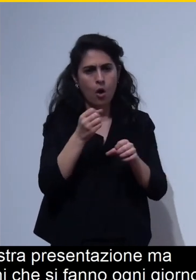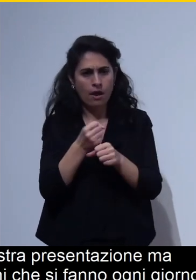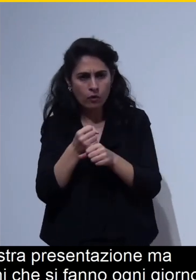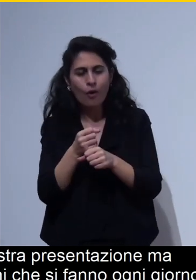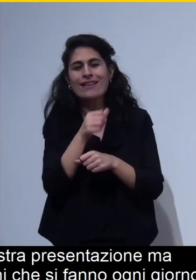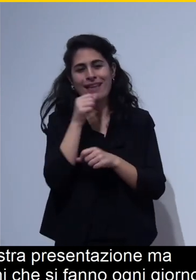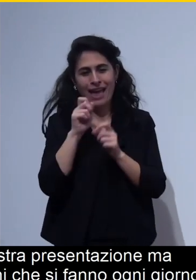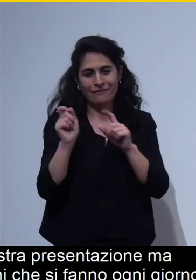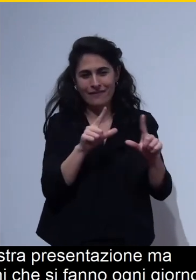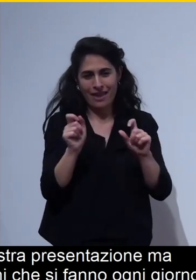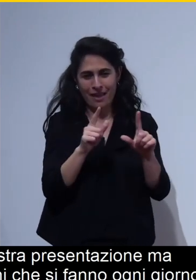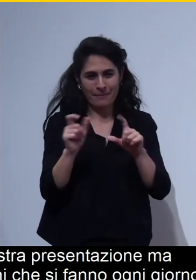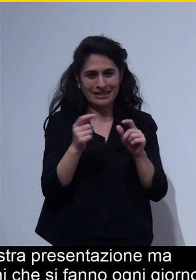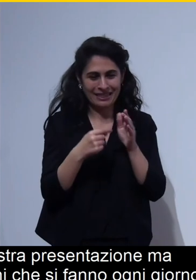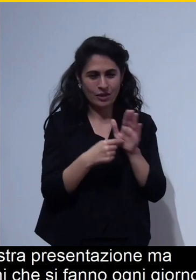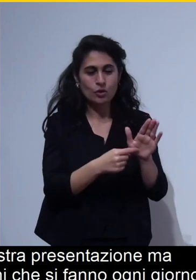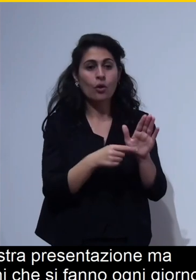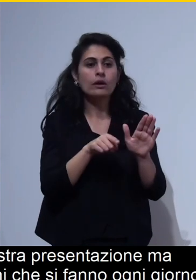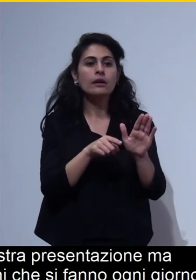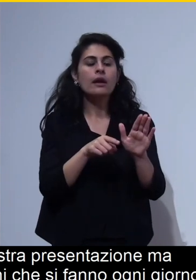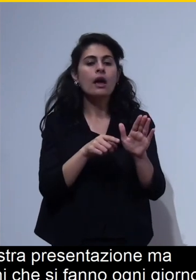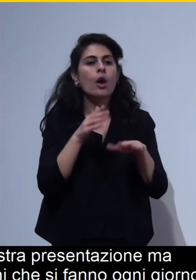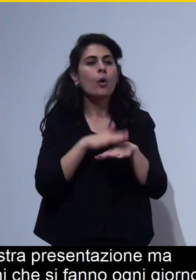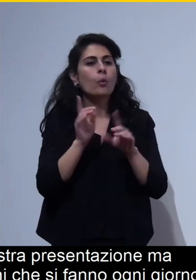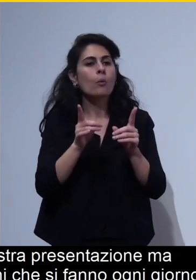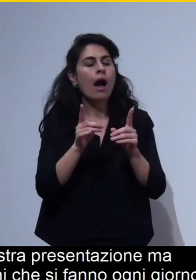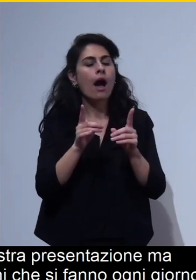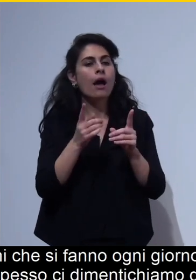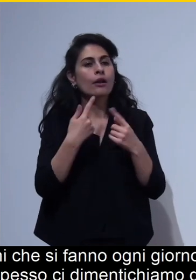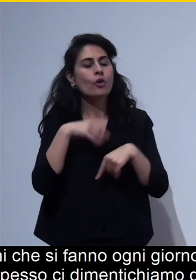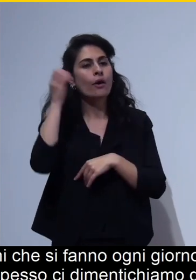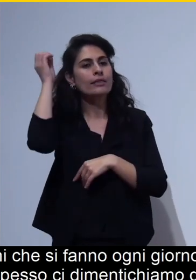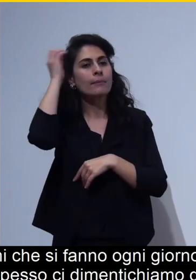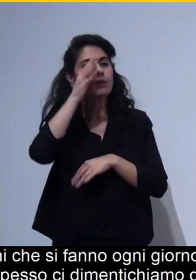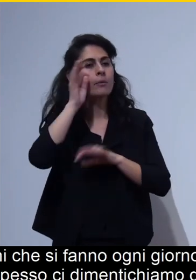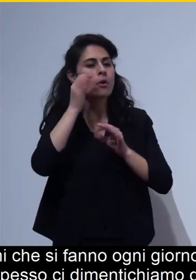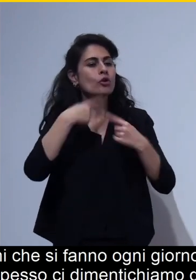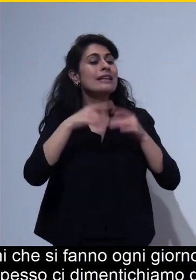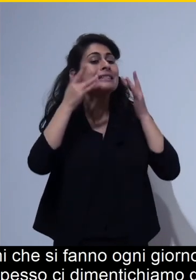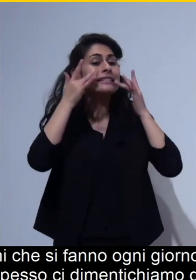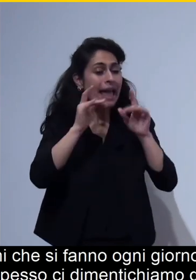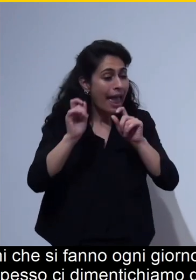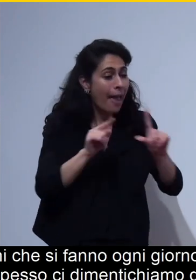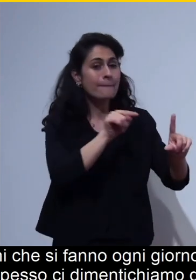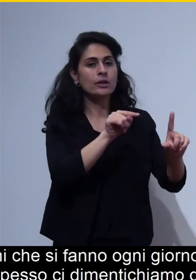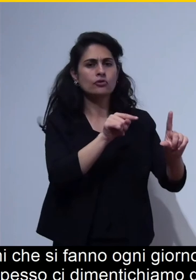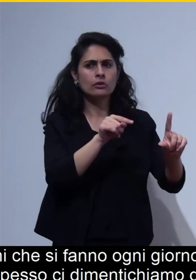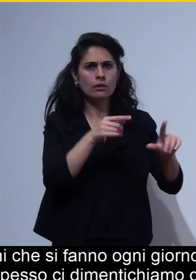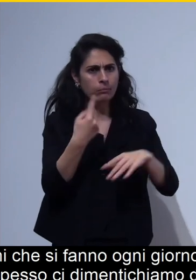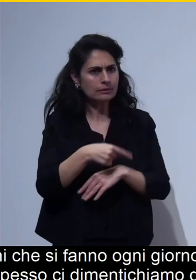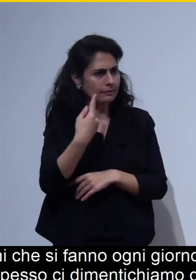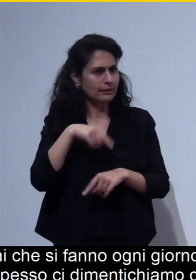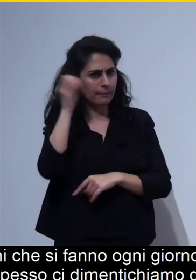dimentichiamo di essere semplici quindi oltre a fare diciamo bene la presentazione anziché